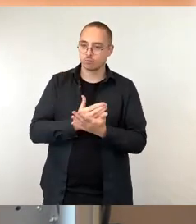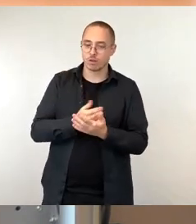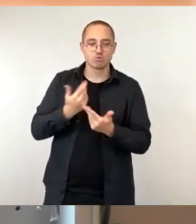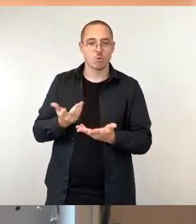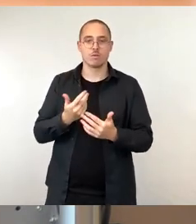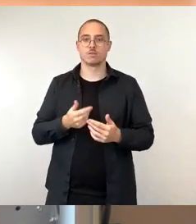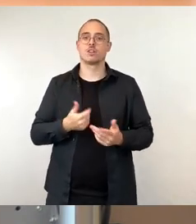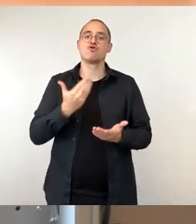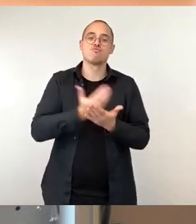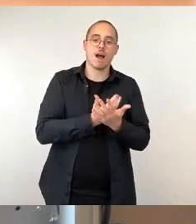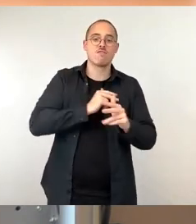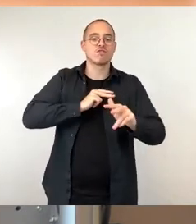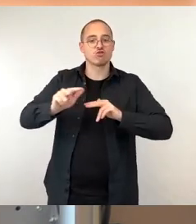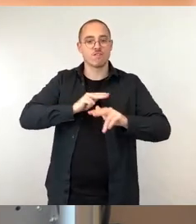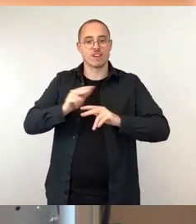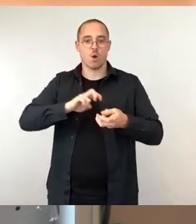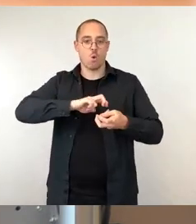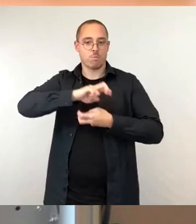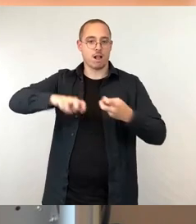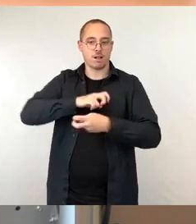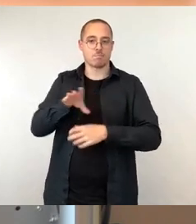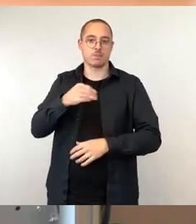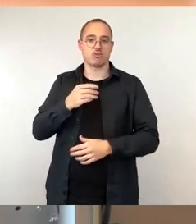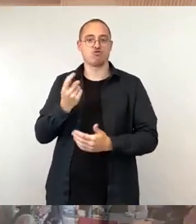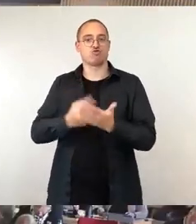Steuergeldern und Integration ist immer aktuell. Vielen Dank.